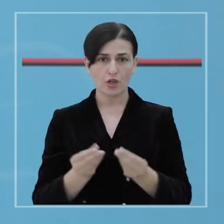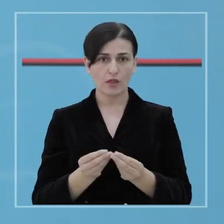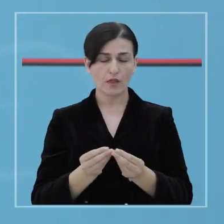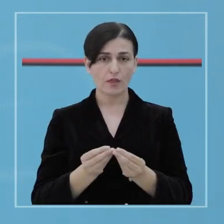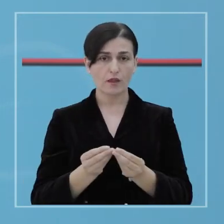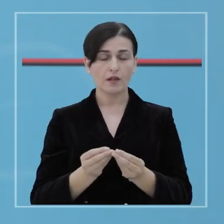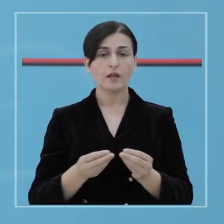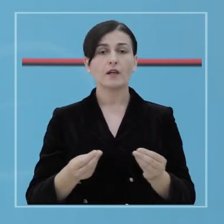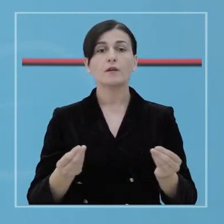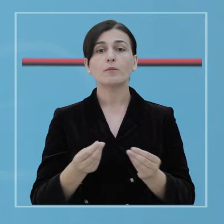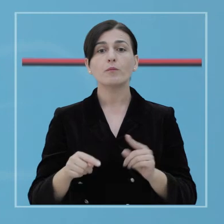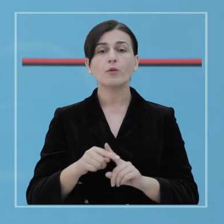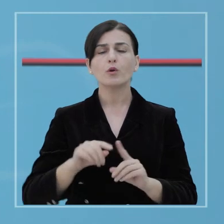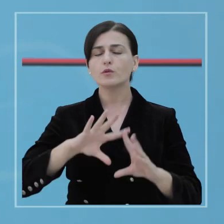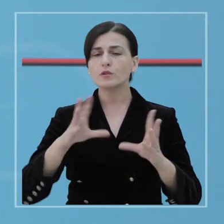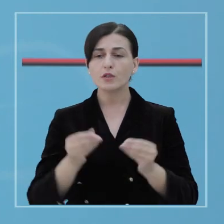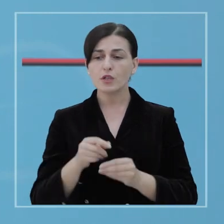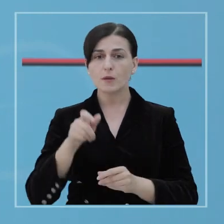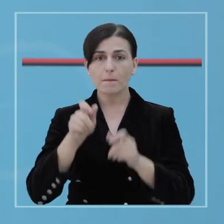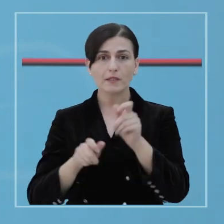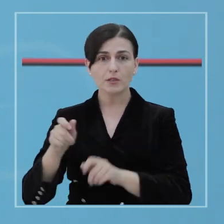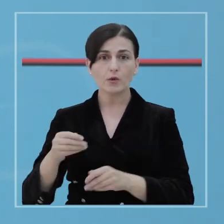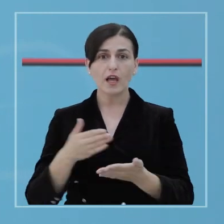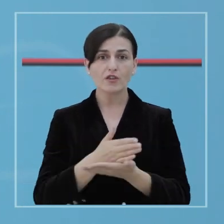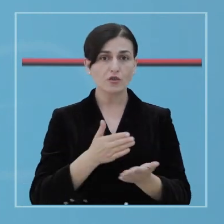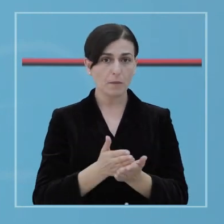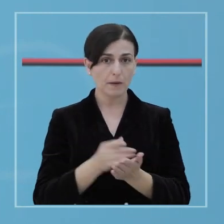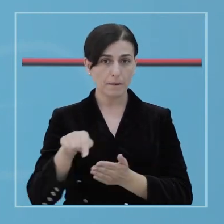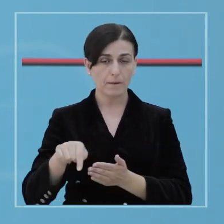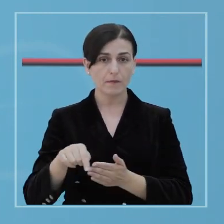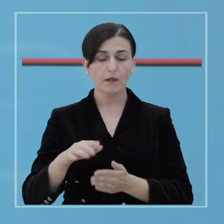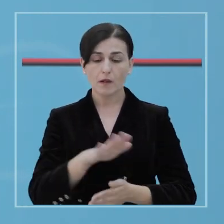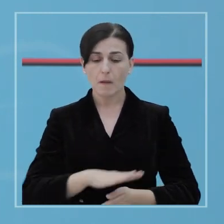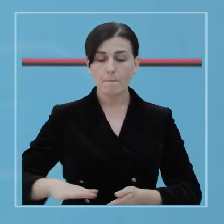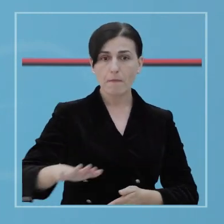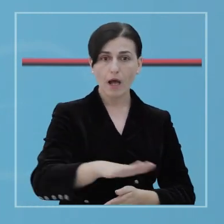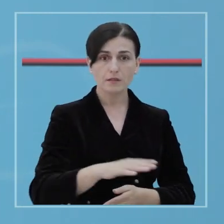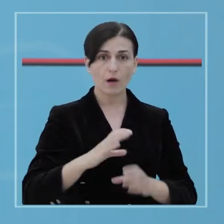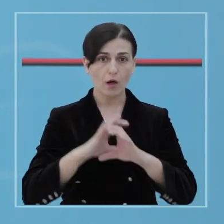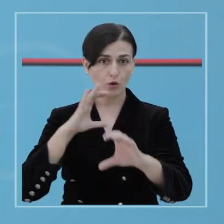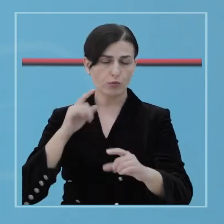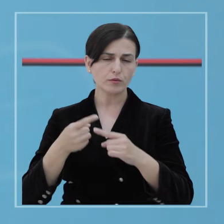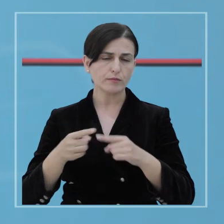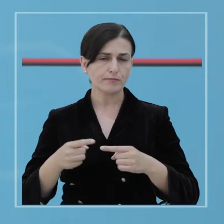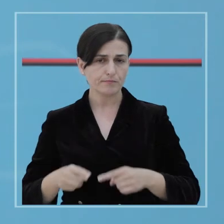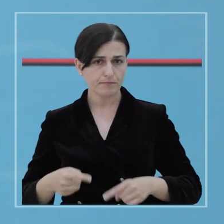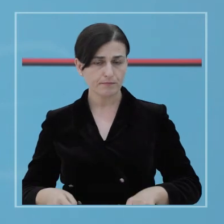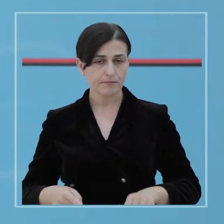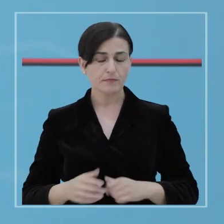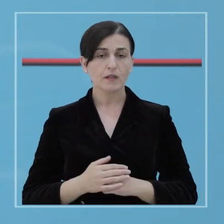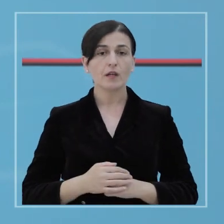në shërbim dhe përdoruesit e transportit publik, desifektimi i mjeteve të transportit e tjerë.